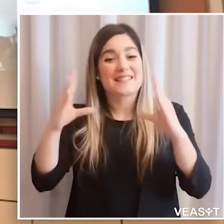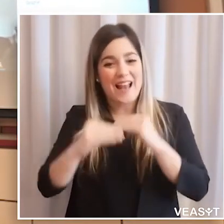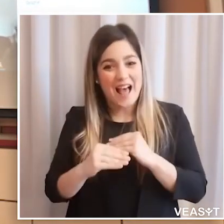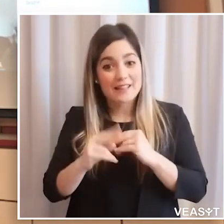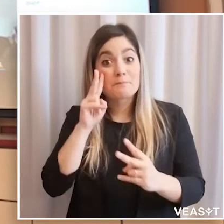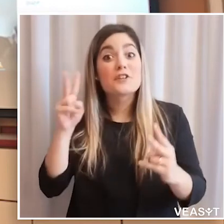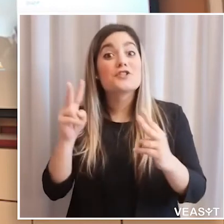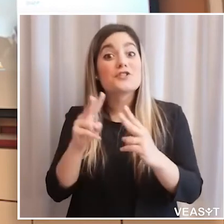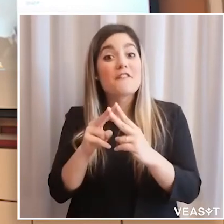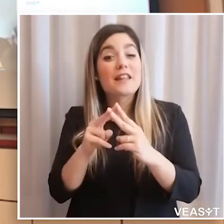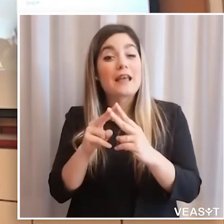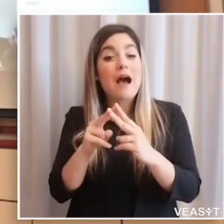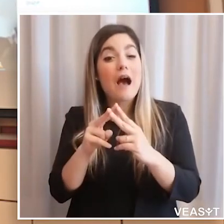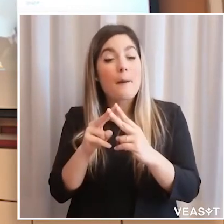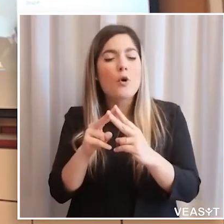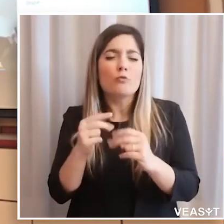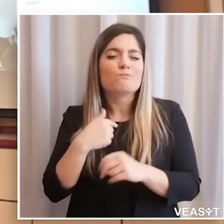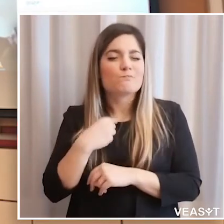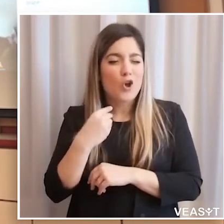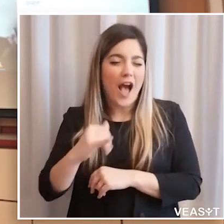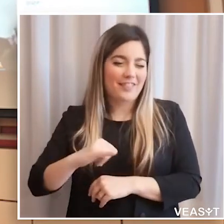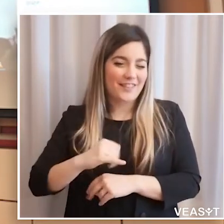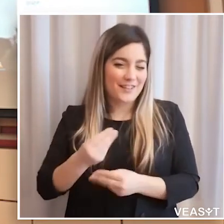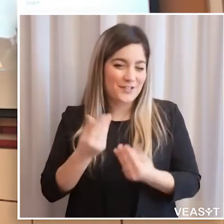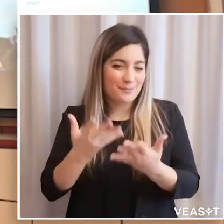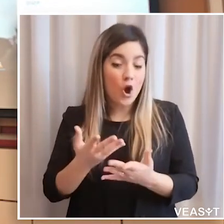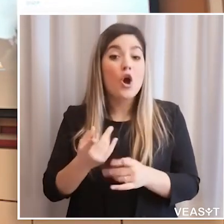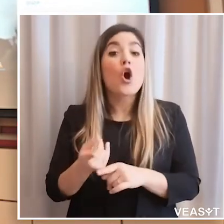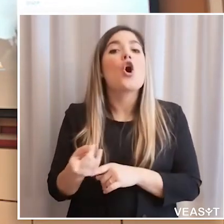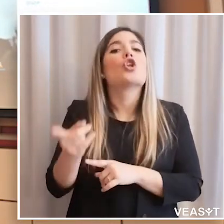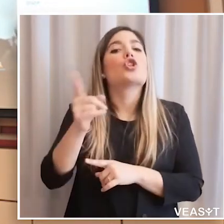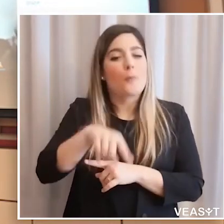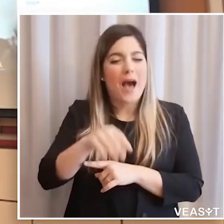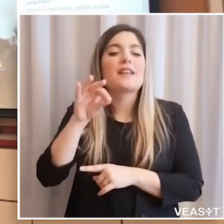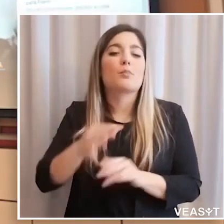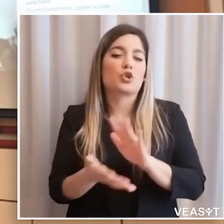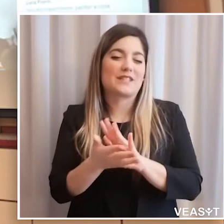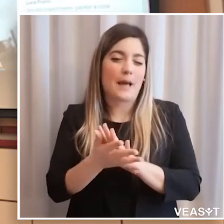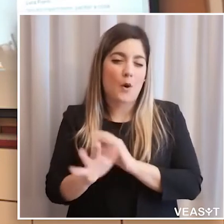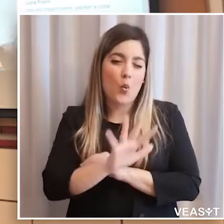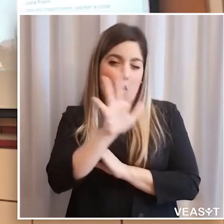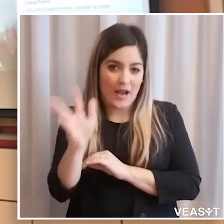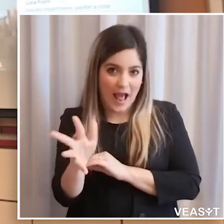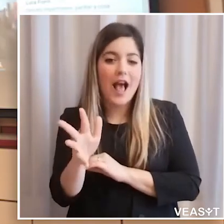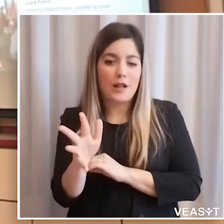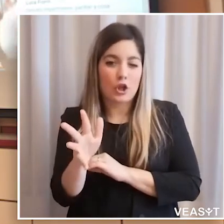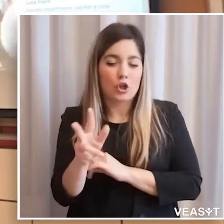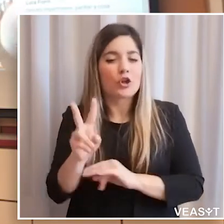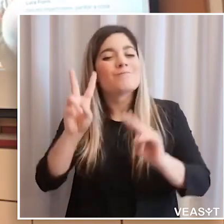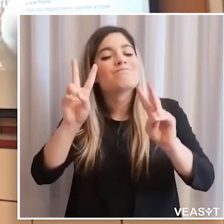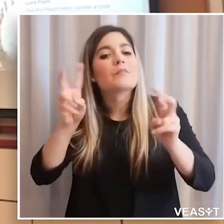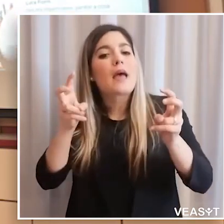Ok, se non ci sono altre domande, vi auguro un buon pomeriggio e una buona serata. Ci vediamo, ecco, mi sento già di